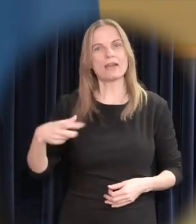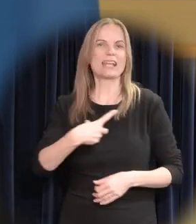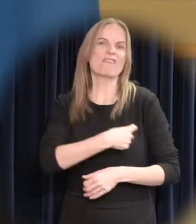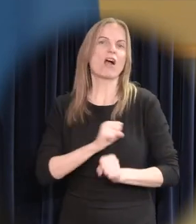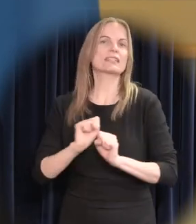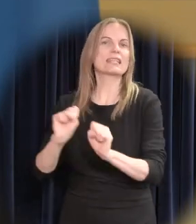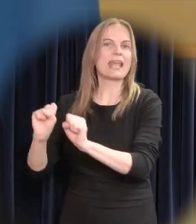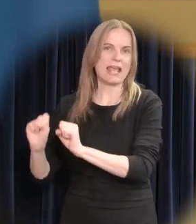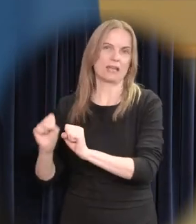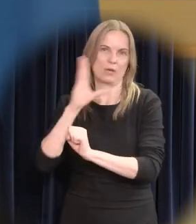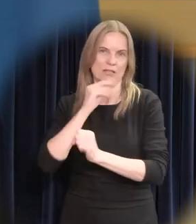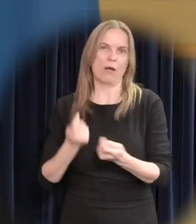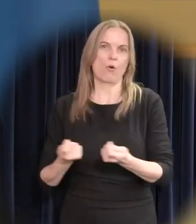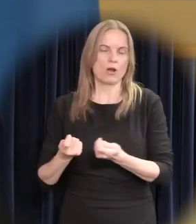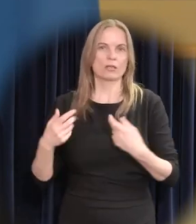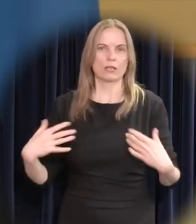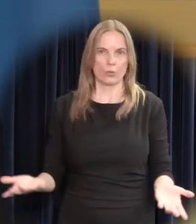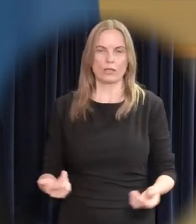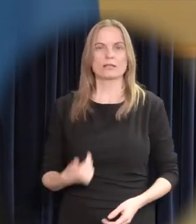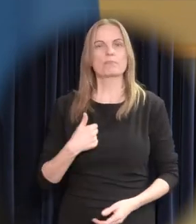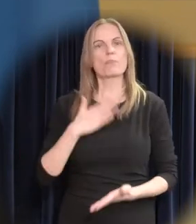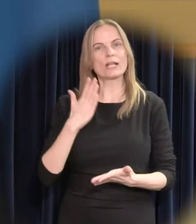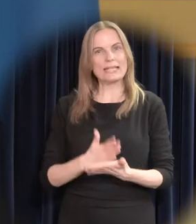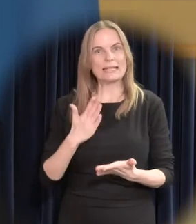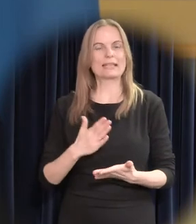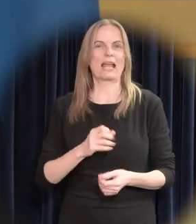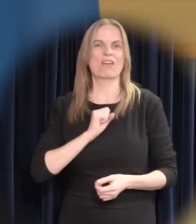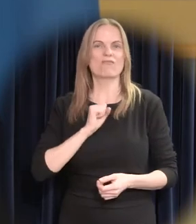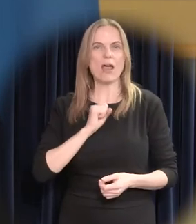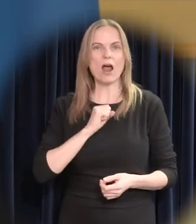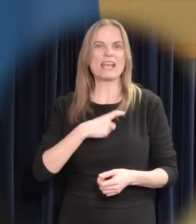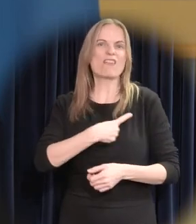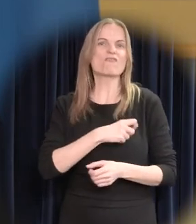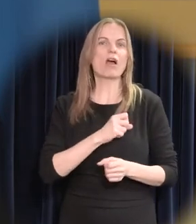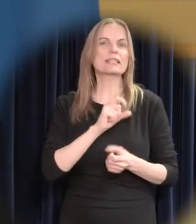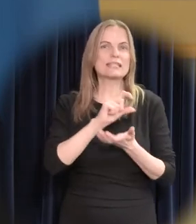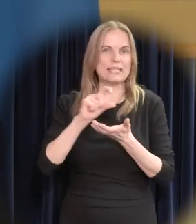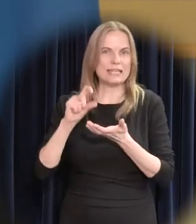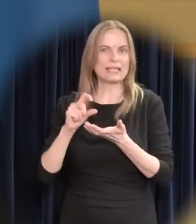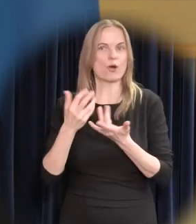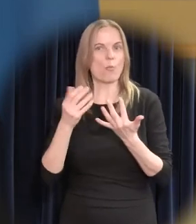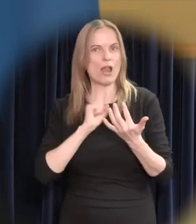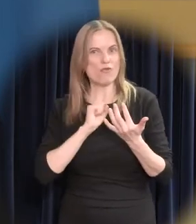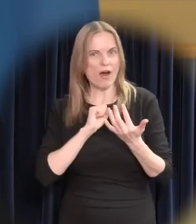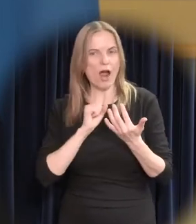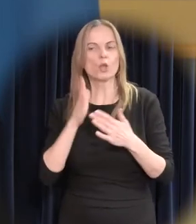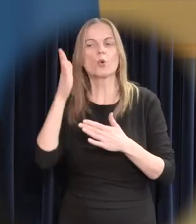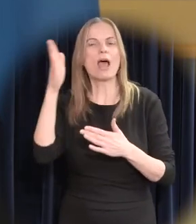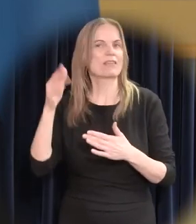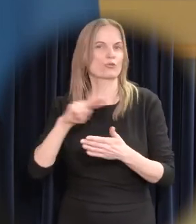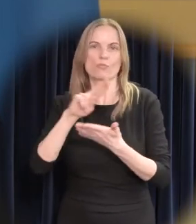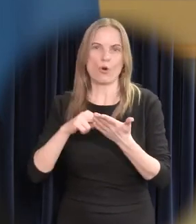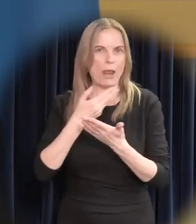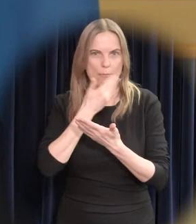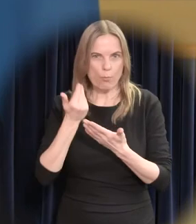vaktsineerimist. Olen kindel, et vajalike vaktsiini koguste kätte saamine ei ole lähitulevikus enam peamine probleem. Aga tõsi